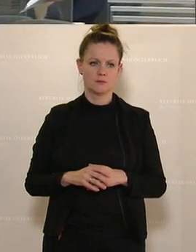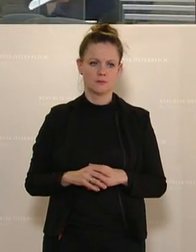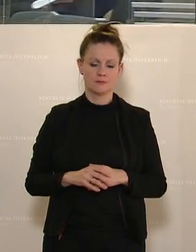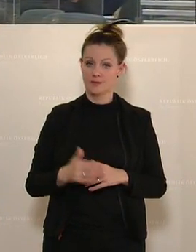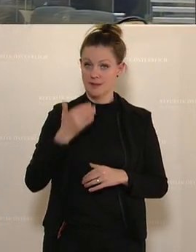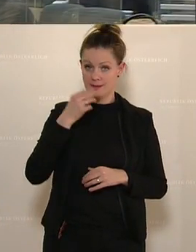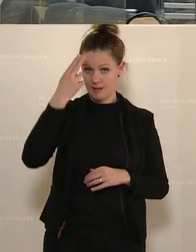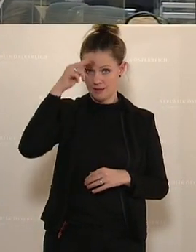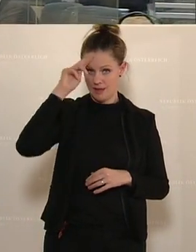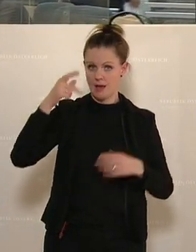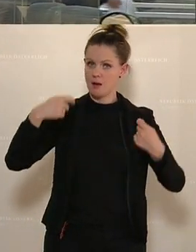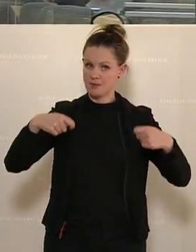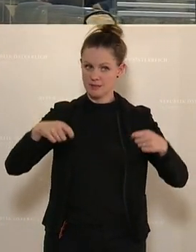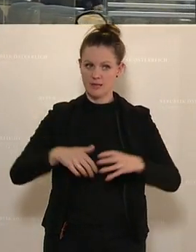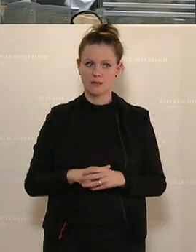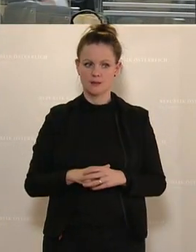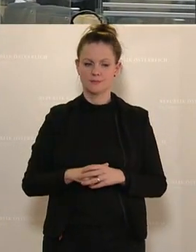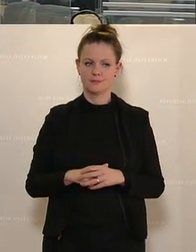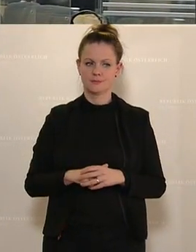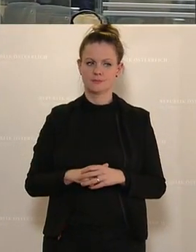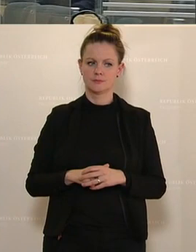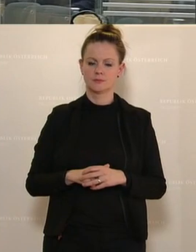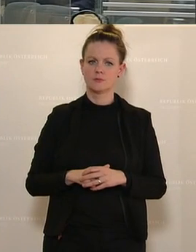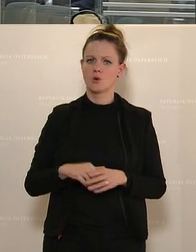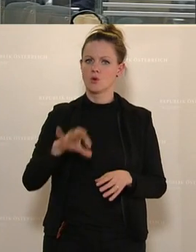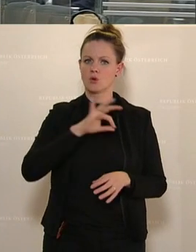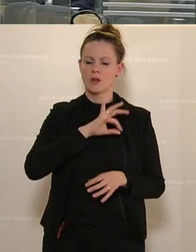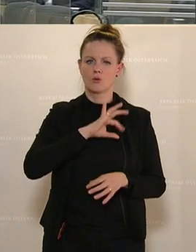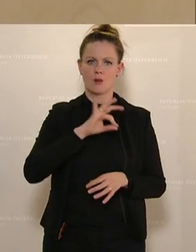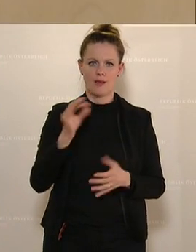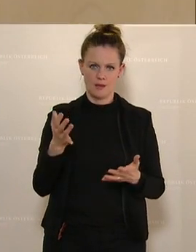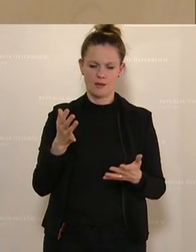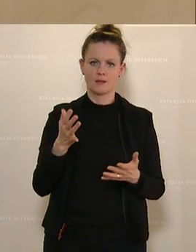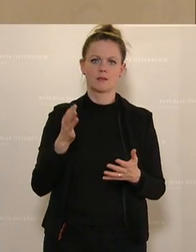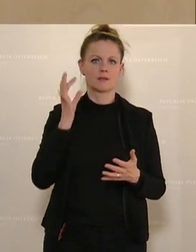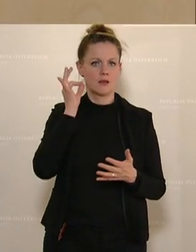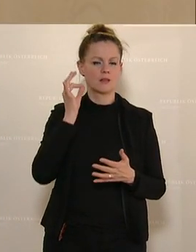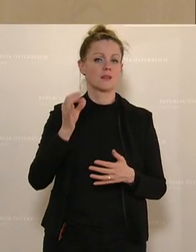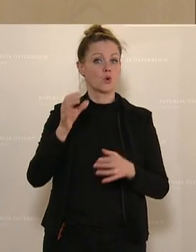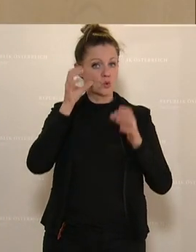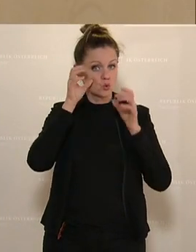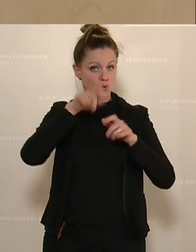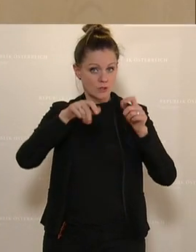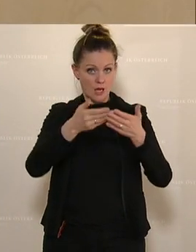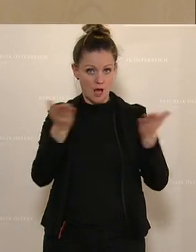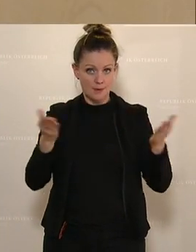Danke Herr Präsident, Kolleginnen und Kollegen, werte Zuseherinnen und Zuseher.